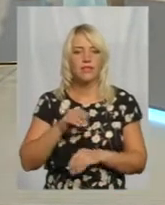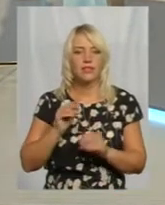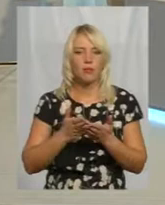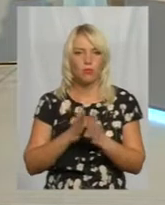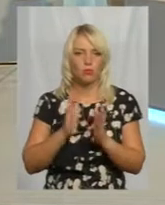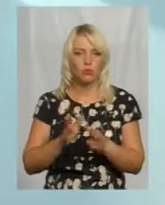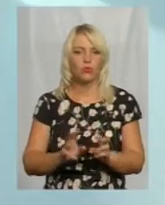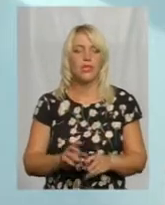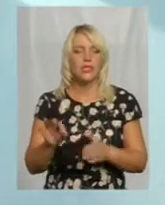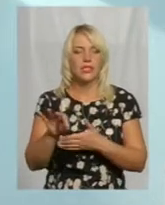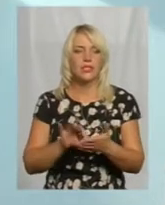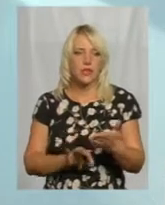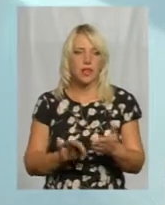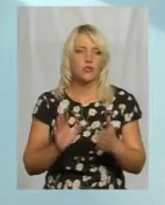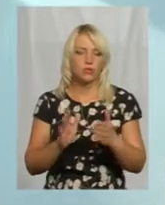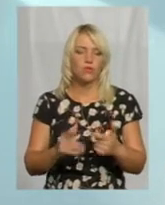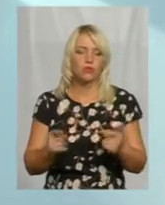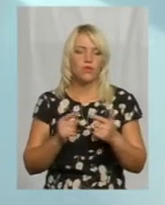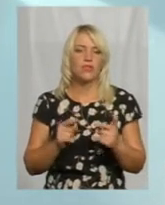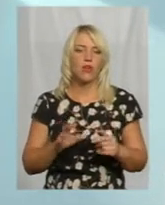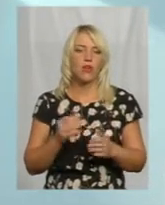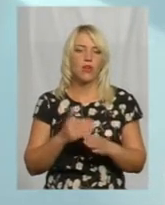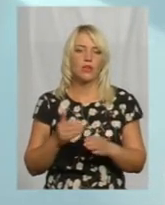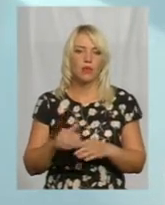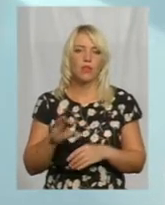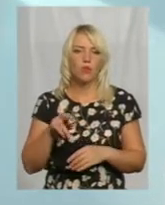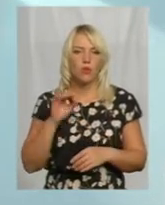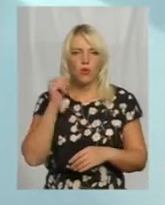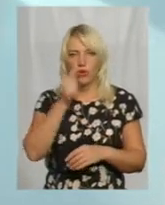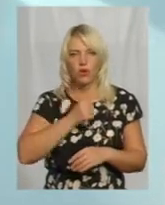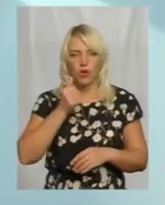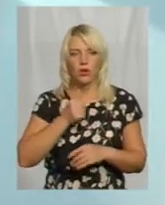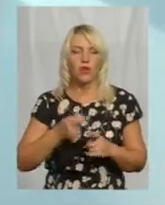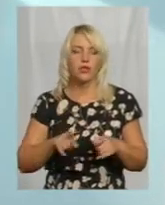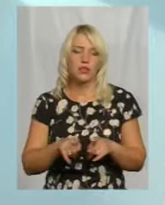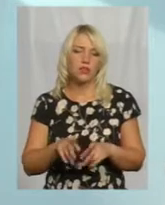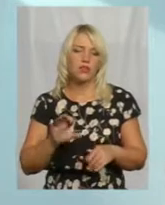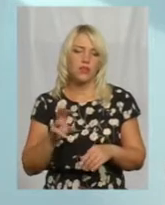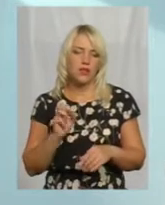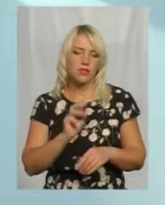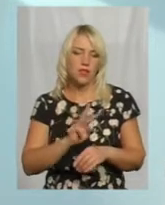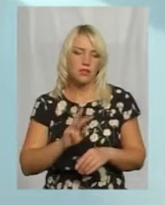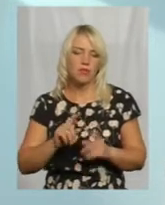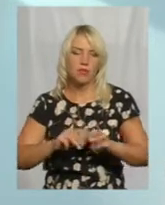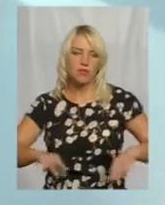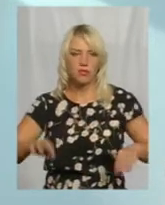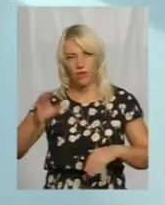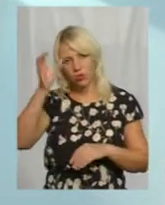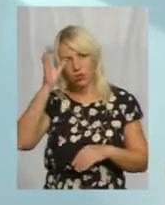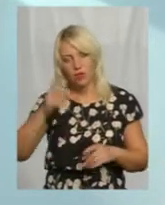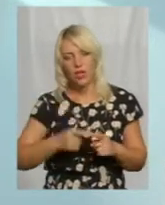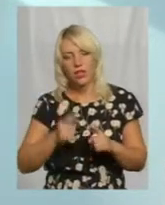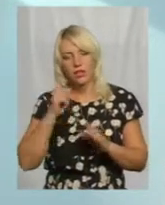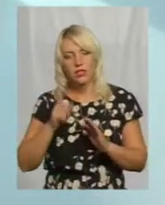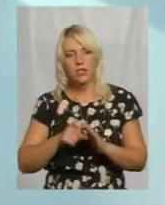будуть зразу, будуть визначені поетапно, по роках, можна це також на сайті Міністерства освіти дізнатися кожному,